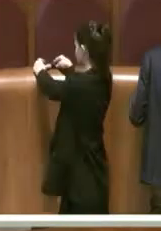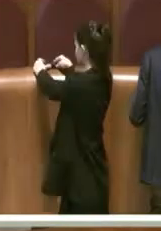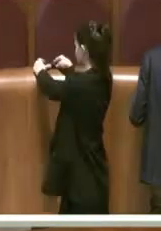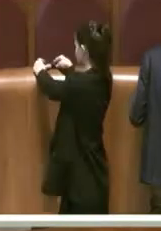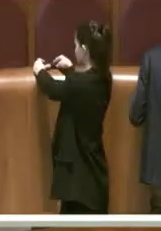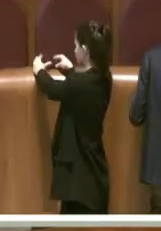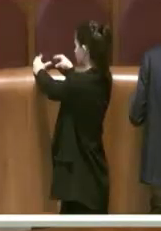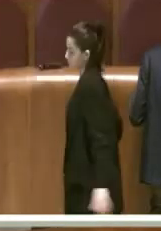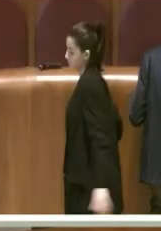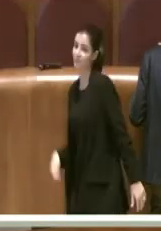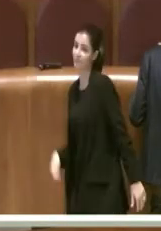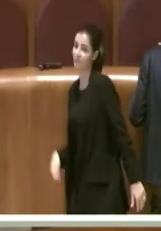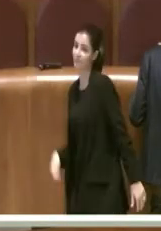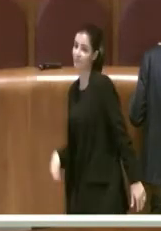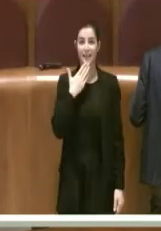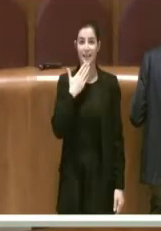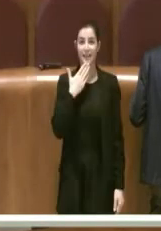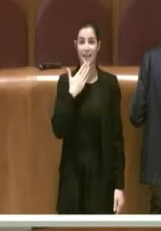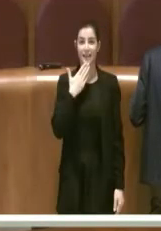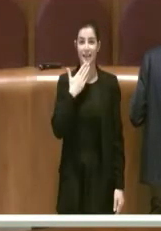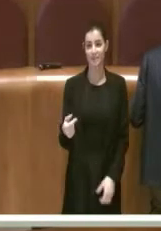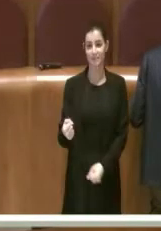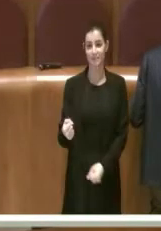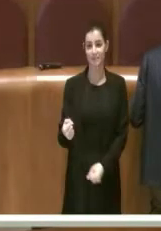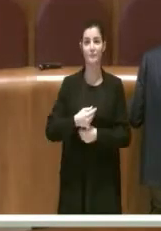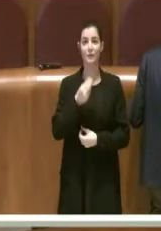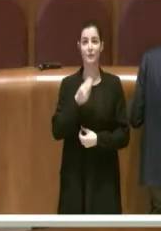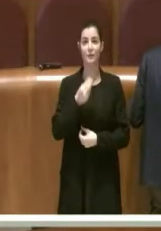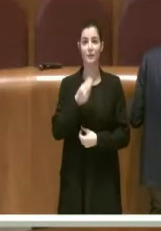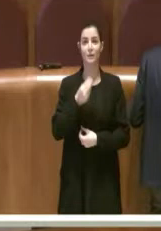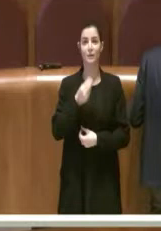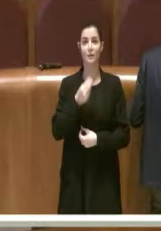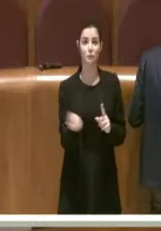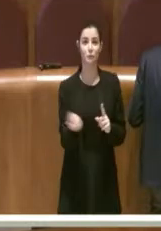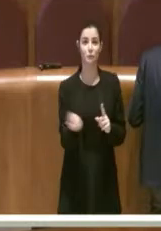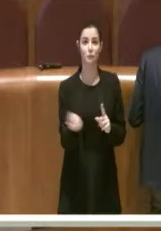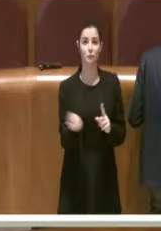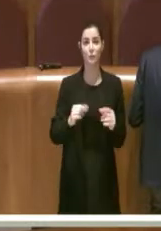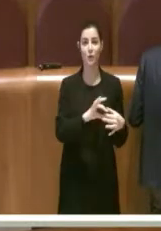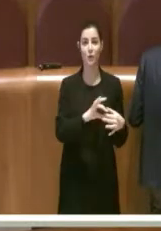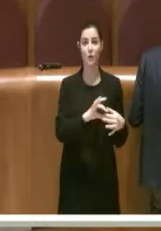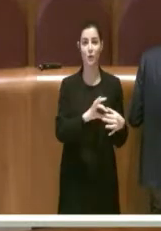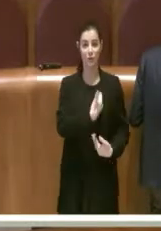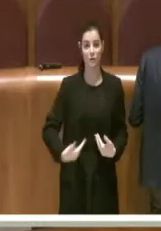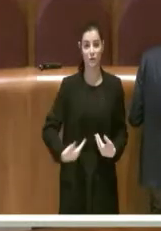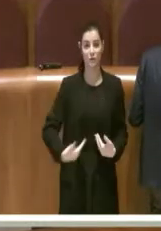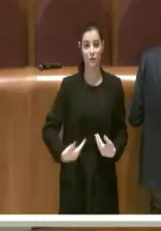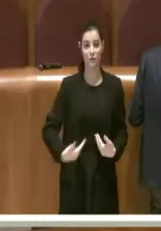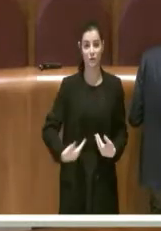Sì, Presidente, intanto grazie per la parola, buon pomeriggio a tutti, saluto anche i colleghi consiglieri.